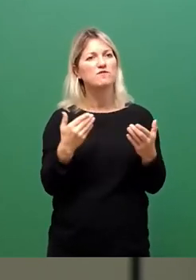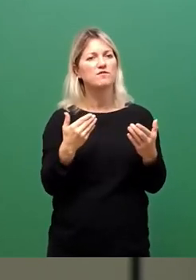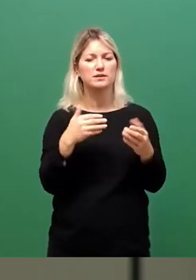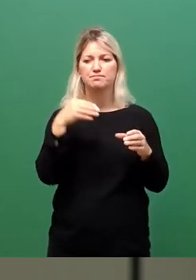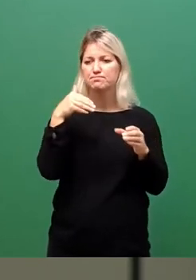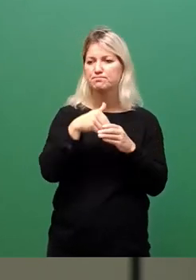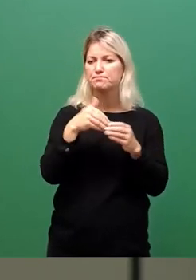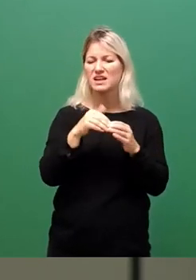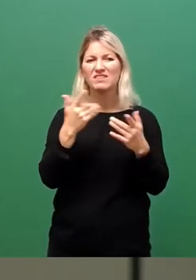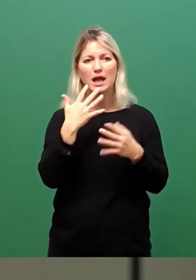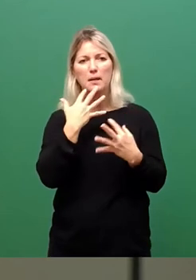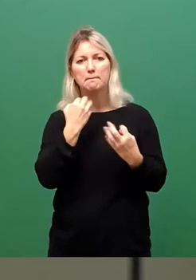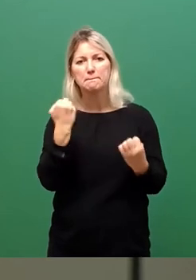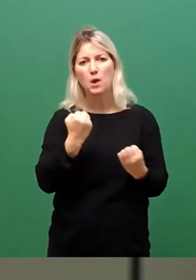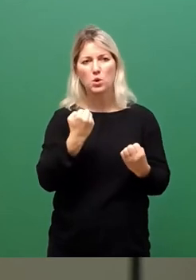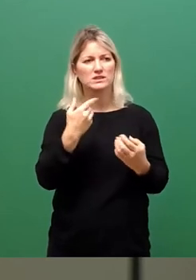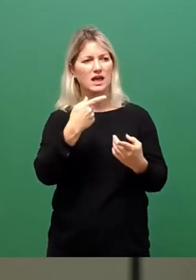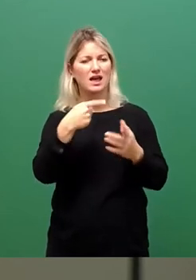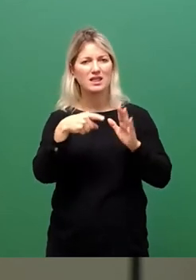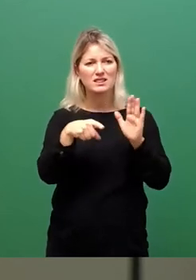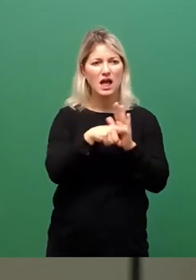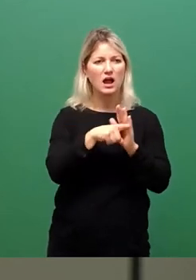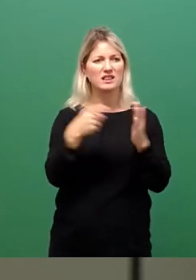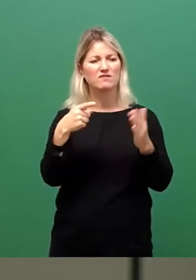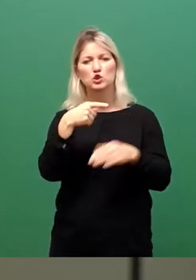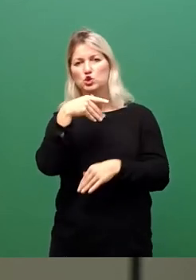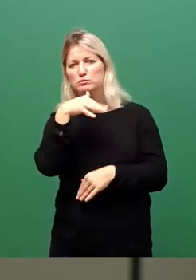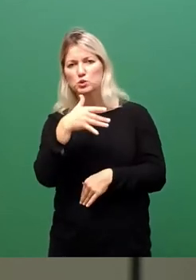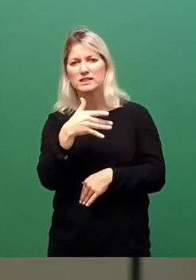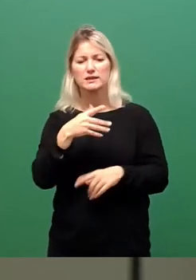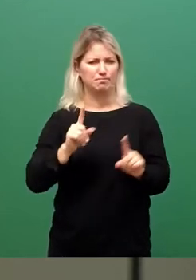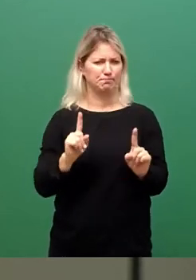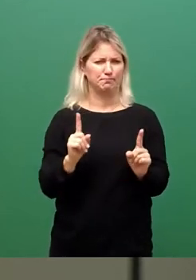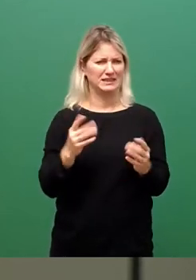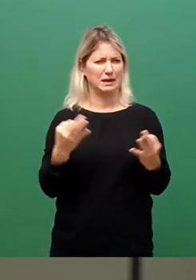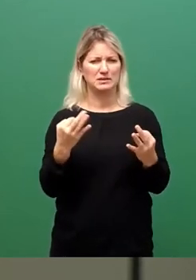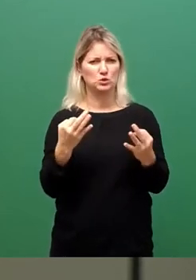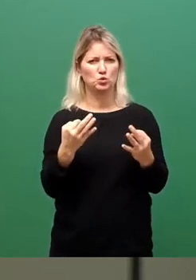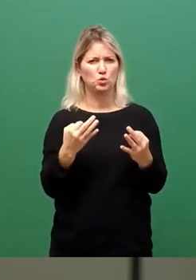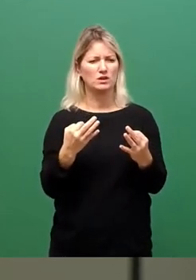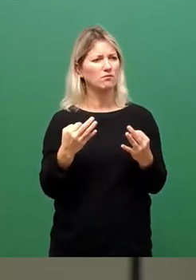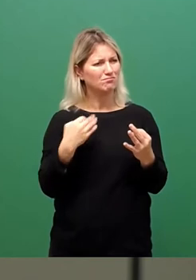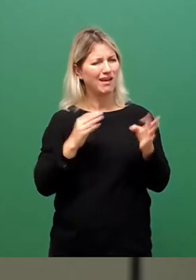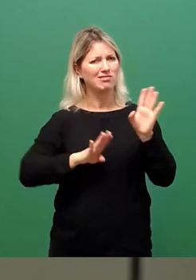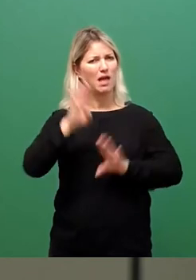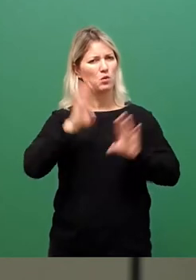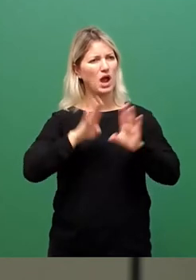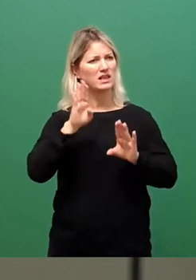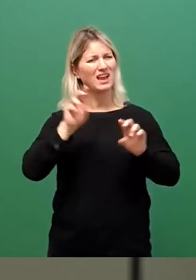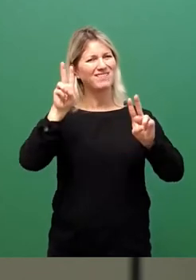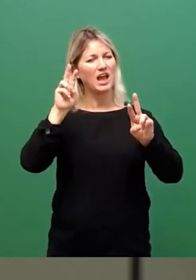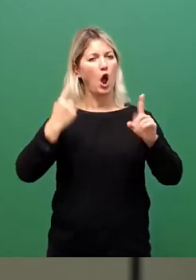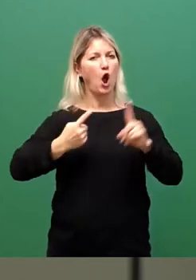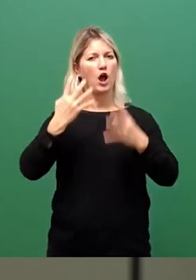Böses, was Negatives, was Schmutziges ist, sondern es ist, sage ich mal, das Hochfest der Demokratie und das sollten wir nicht in einen so,